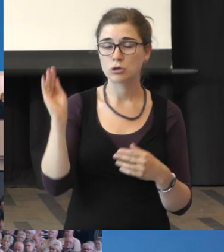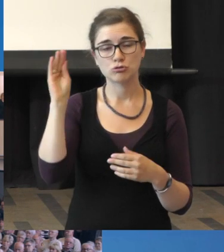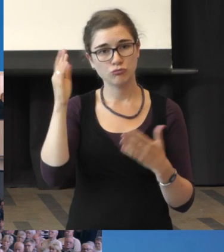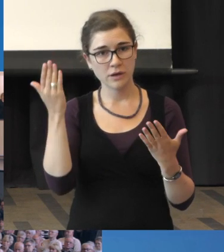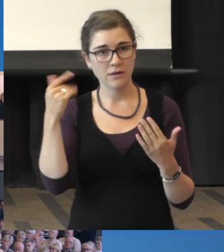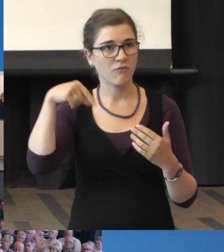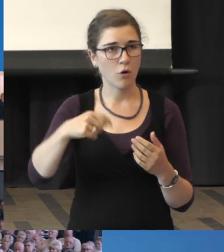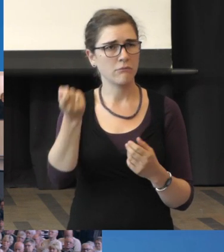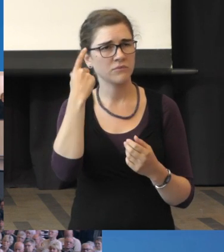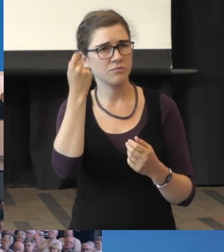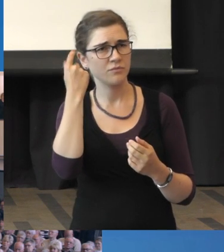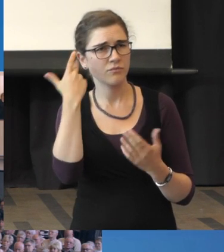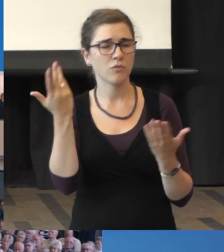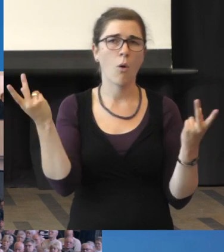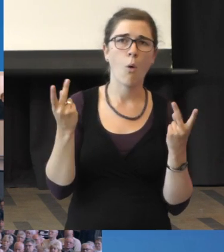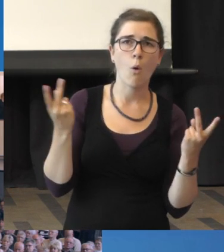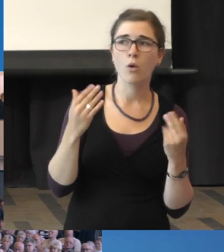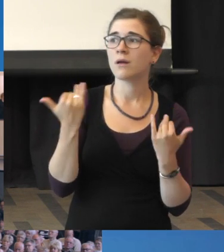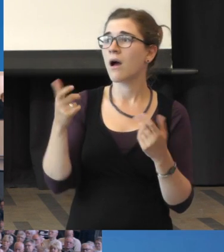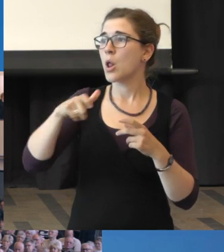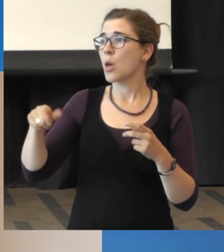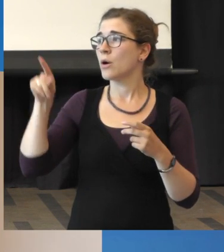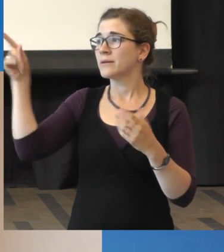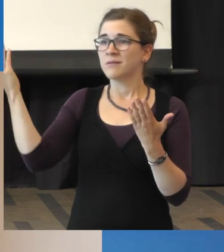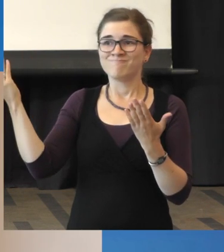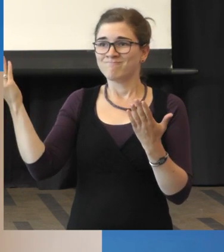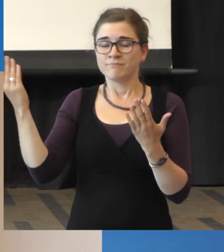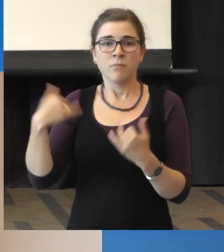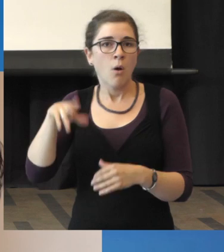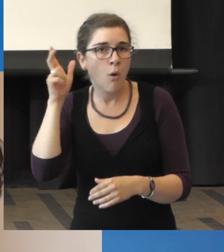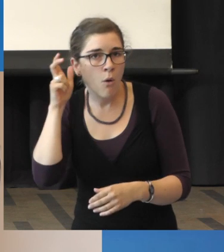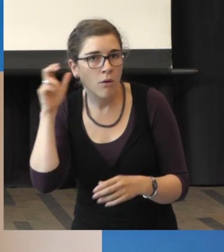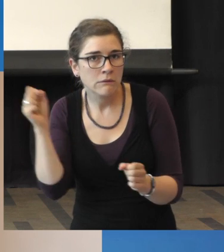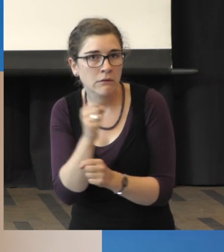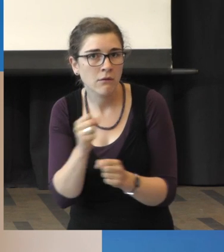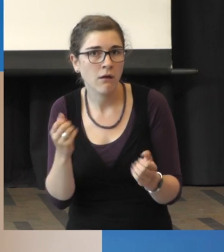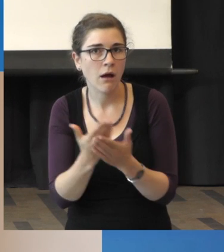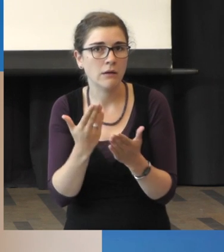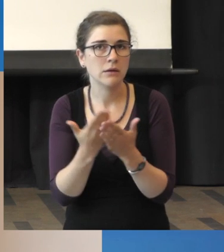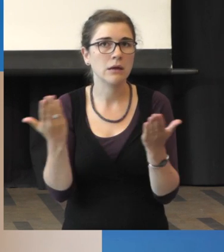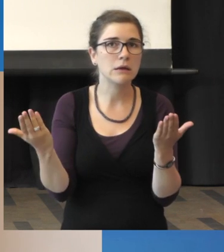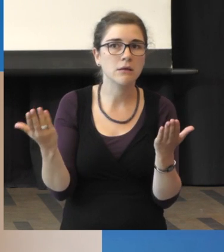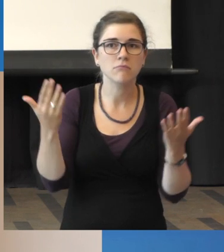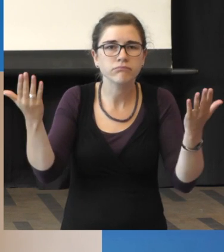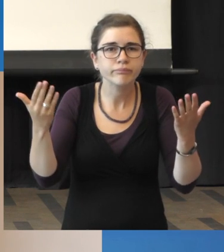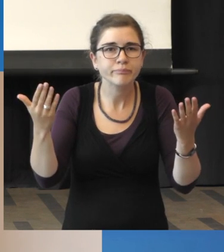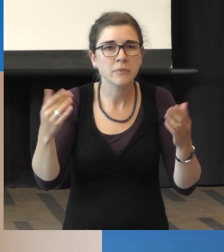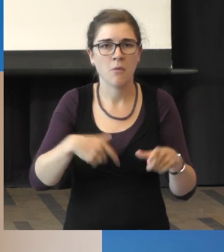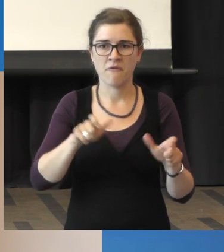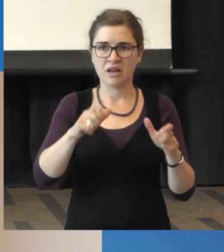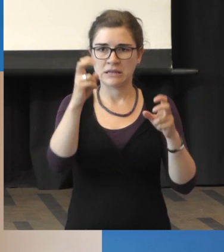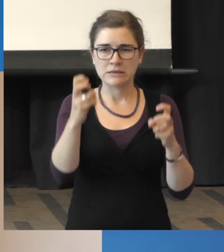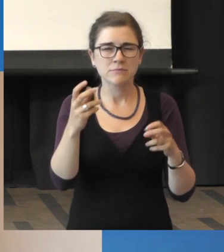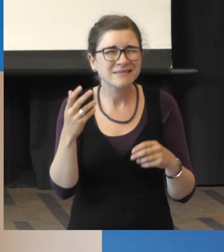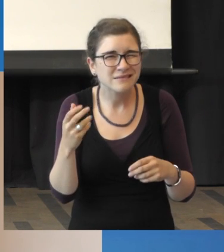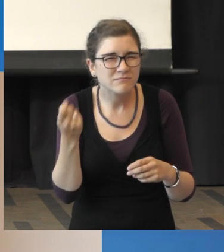wenn nicht alles verstanden worden ist oder auch für diejenigen, die gar nicht hören können, an den Fernsehschirmen, zum Beispiel